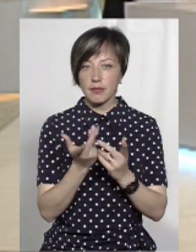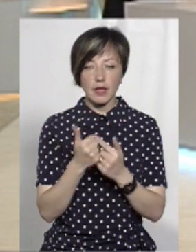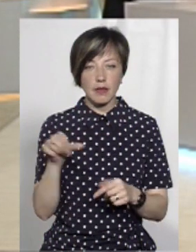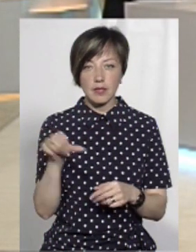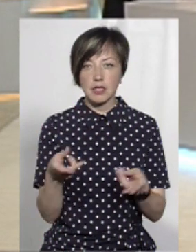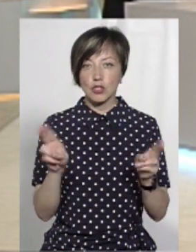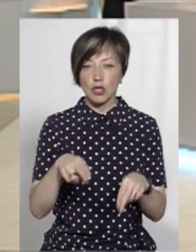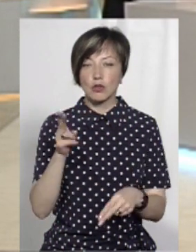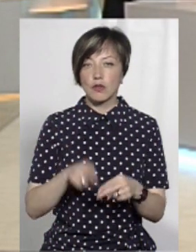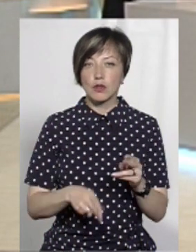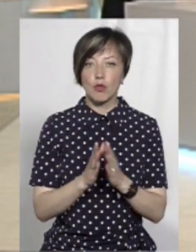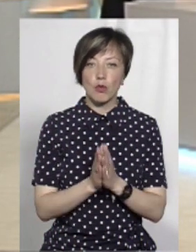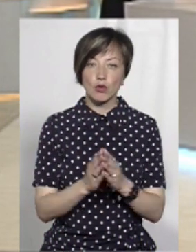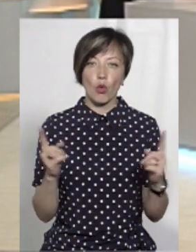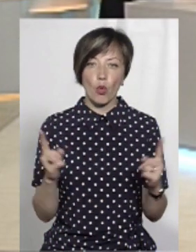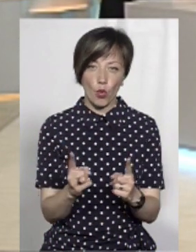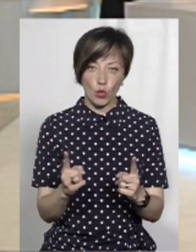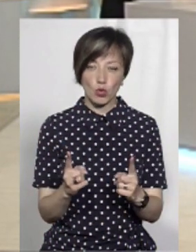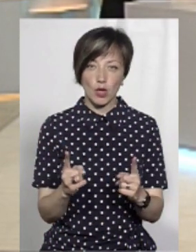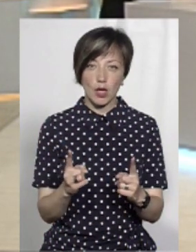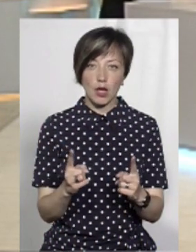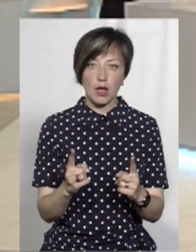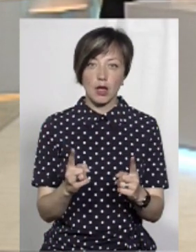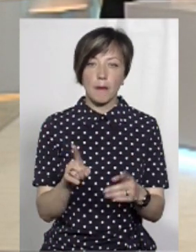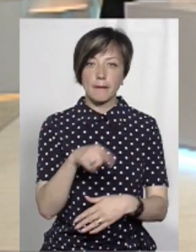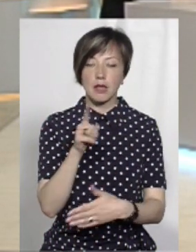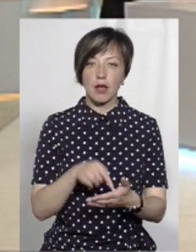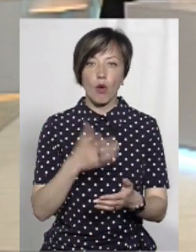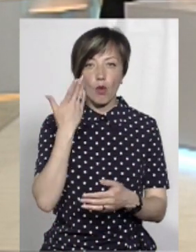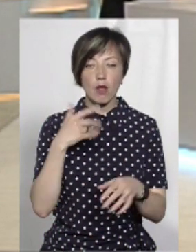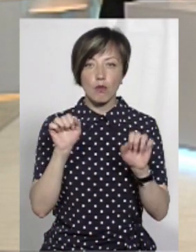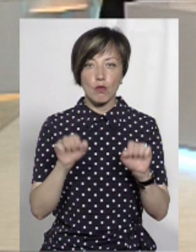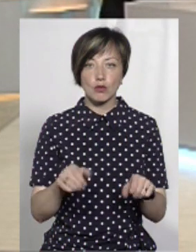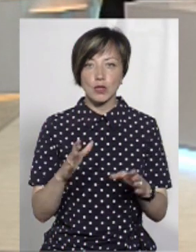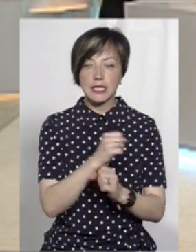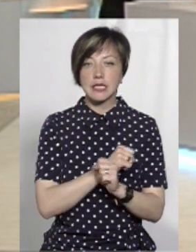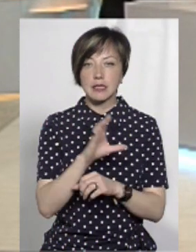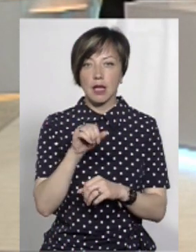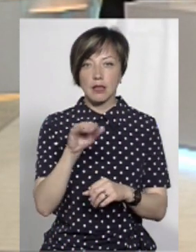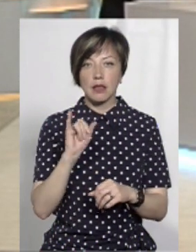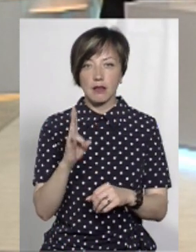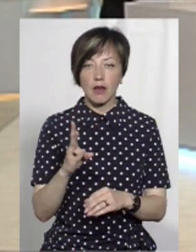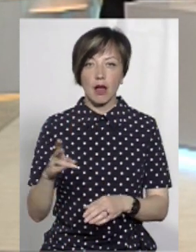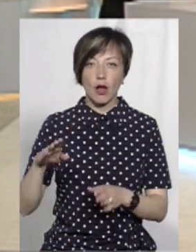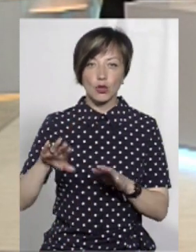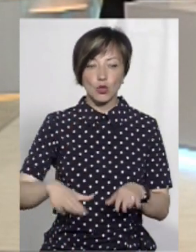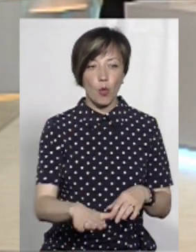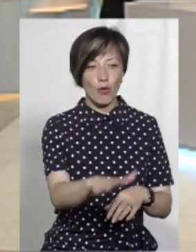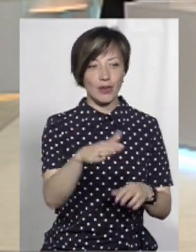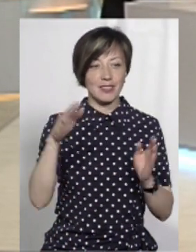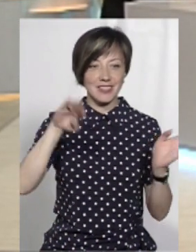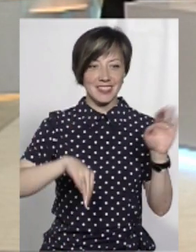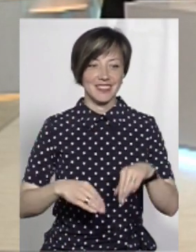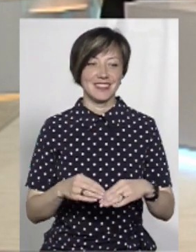хвилинки лишаються до завершення. Попрошу коротко Петро Бобрих запитує, коли можна буде у Сатанові вже кататися на сноугорді з гір.